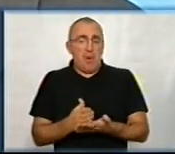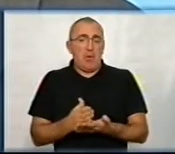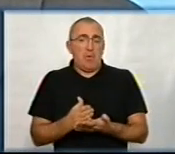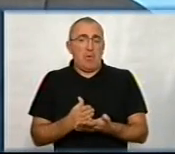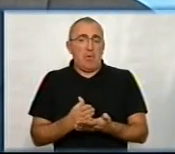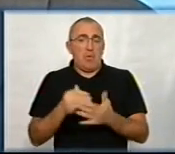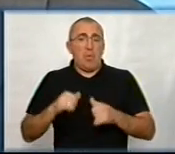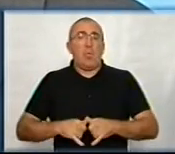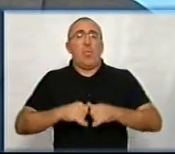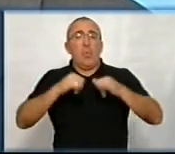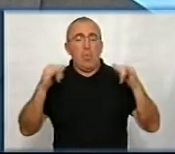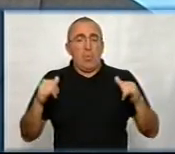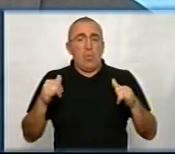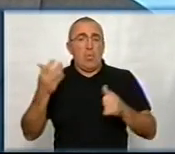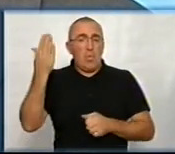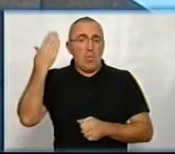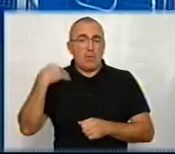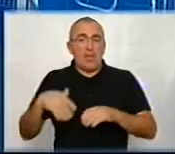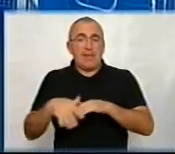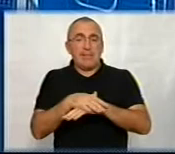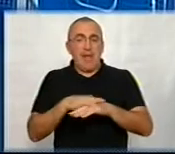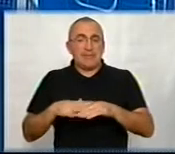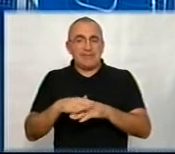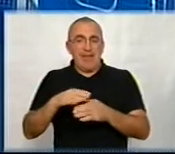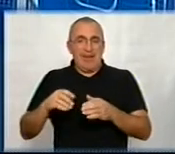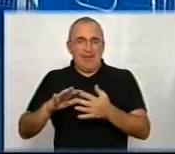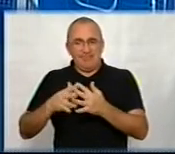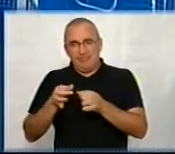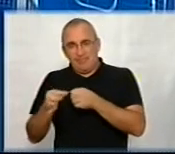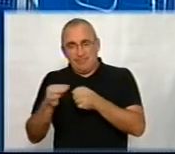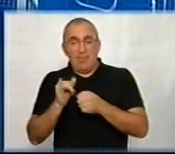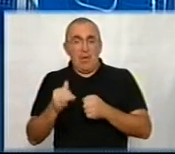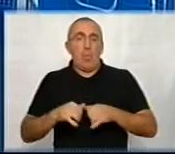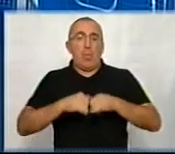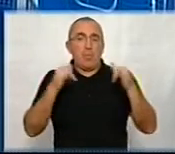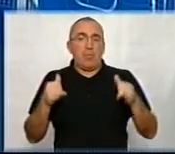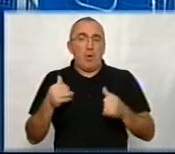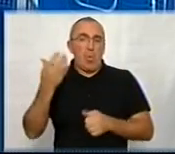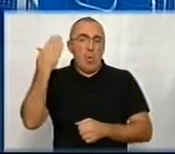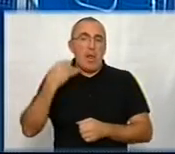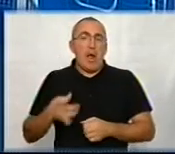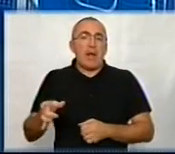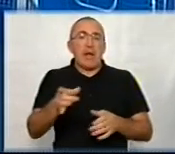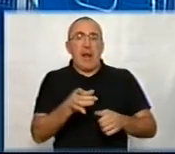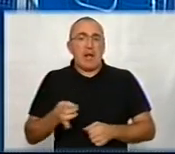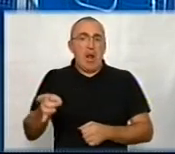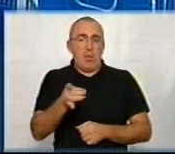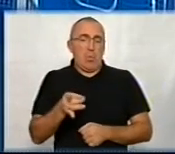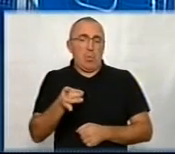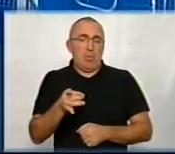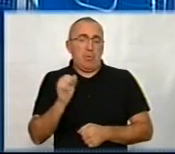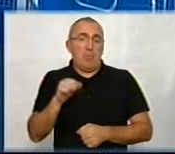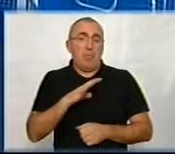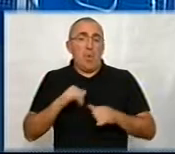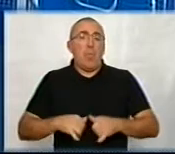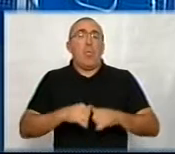укроплення колишніх населених пунктів і укроплення колишніх районів. І, можливо, буде